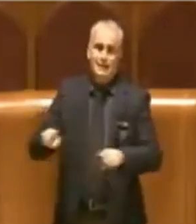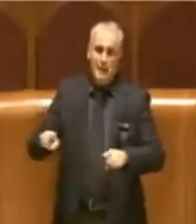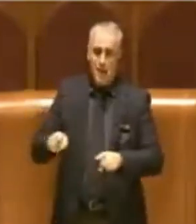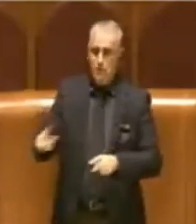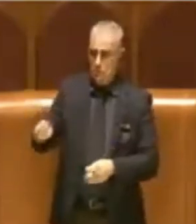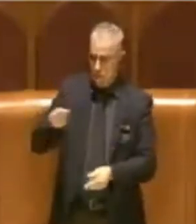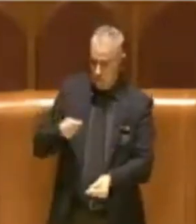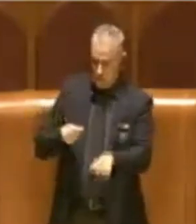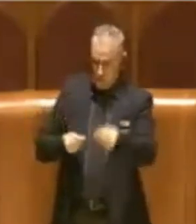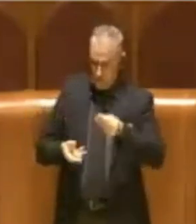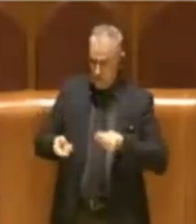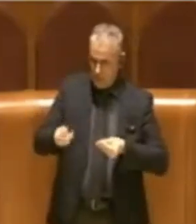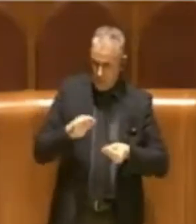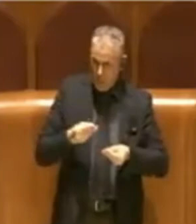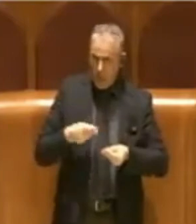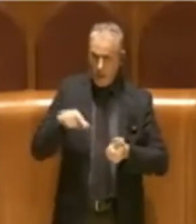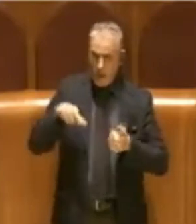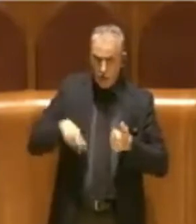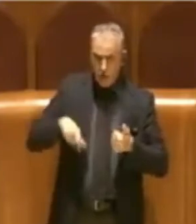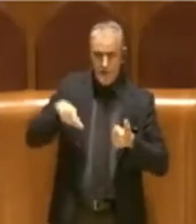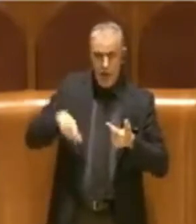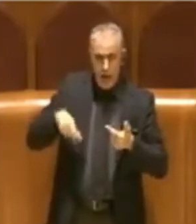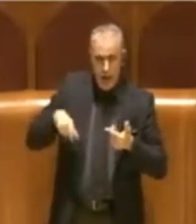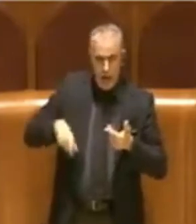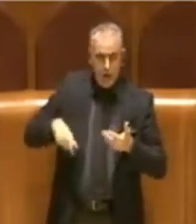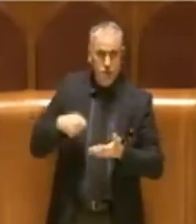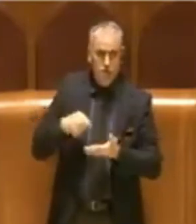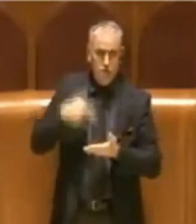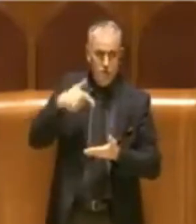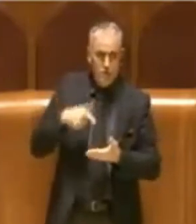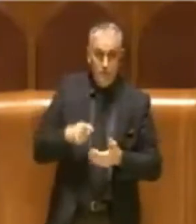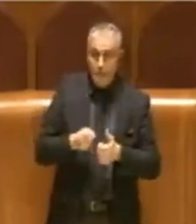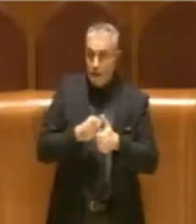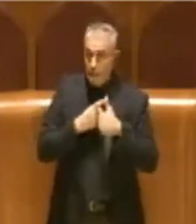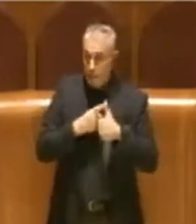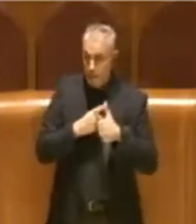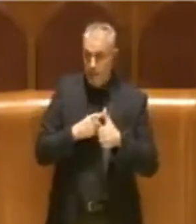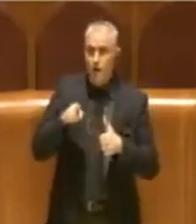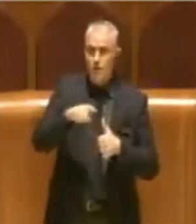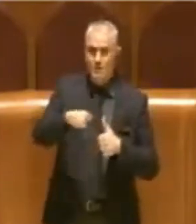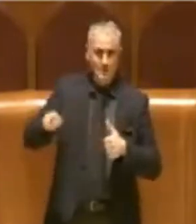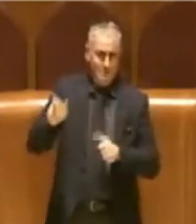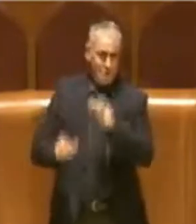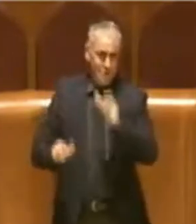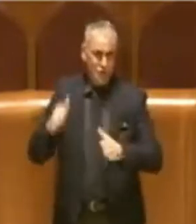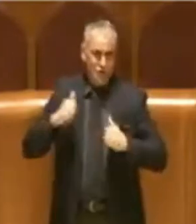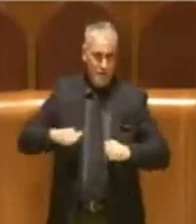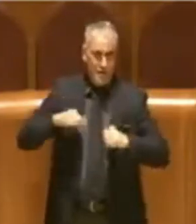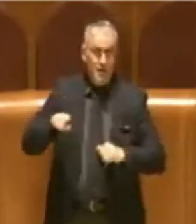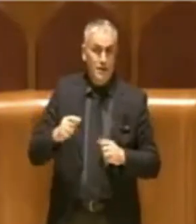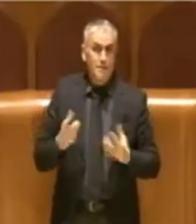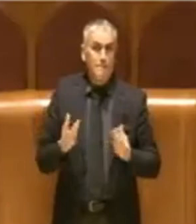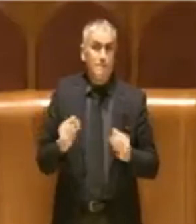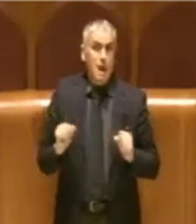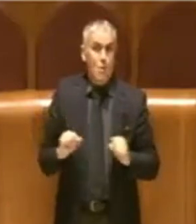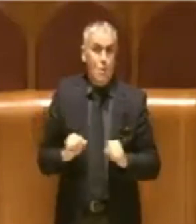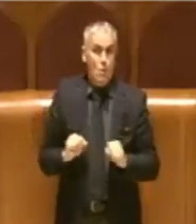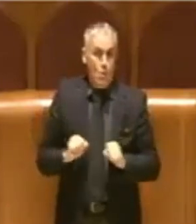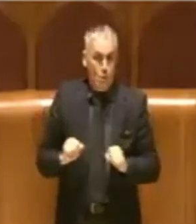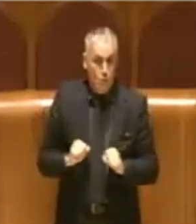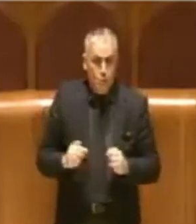esigenze importanti. Prima di tutto è emersa la paura che, come